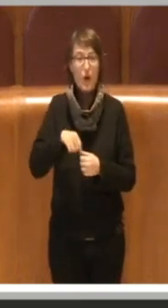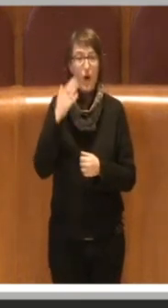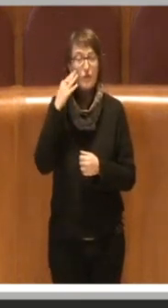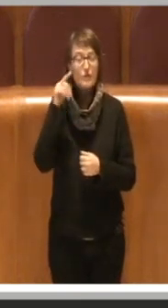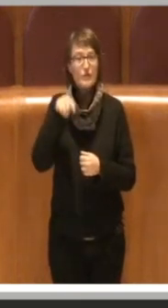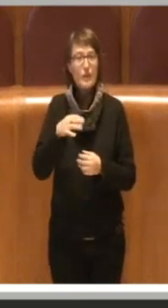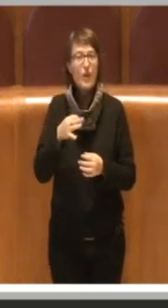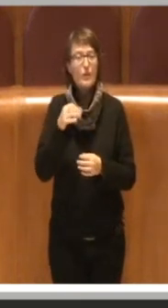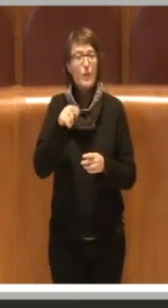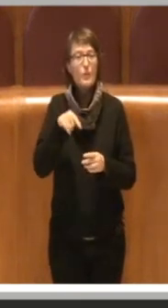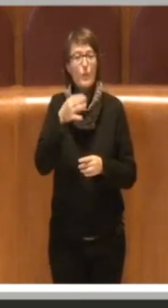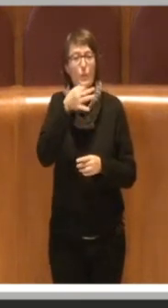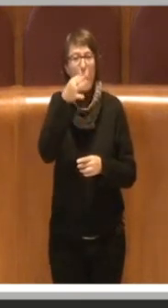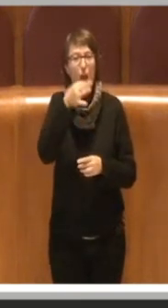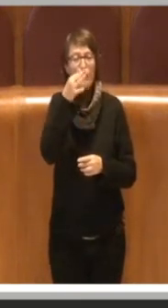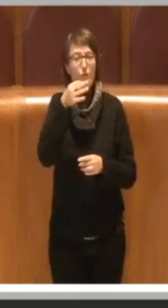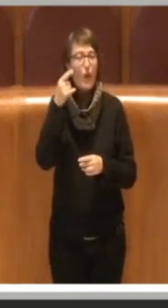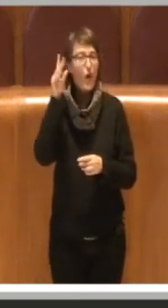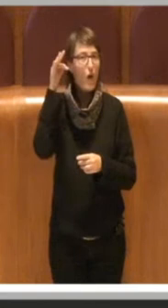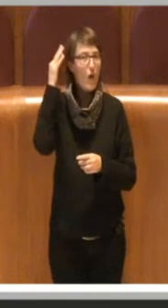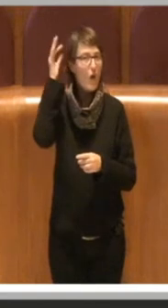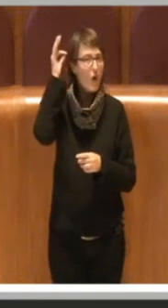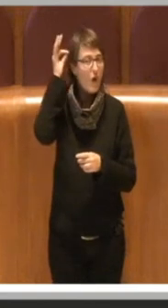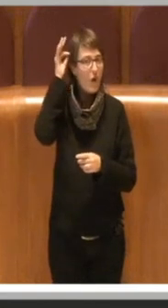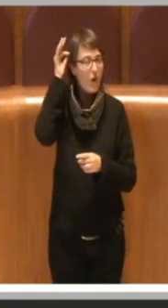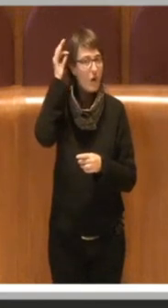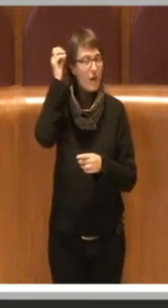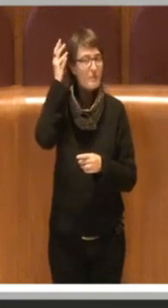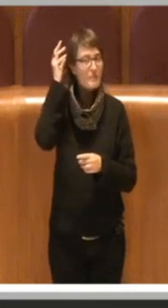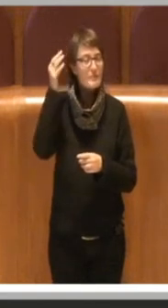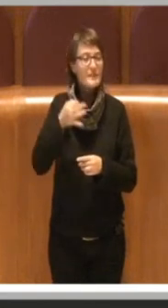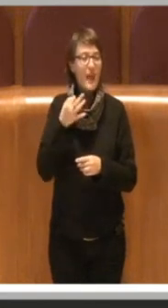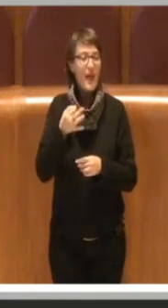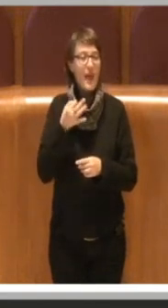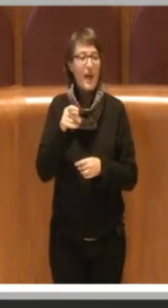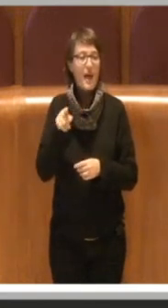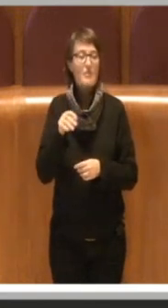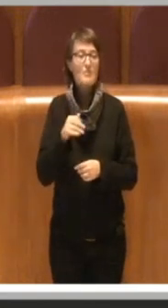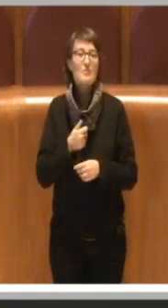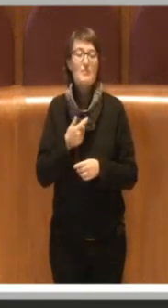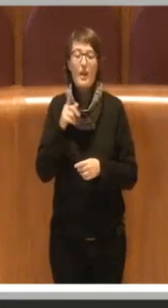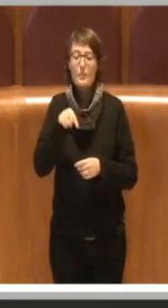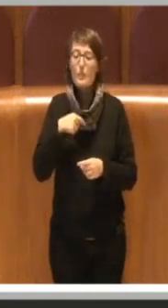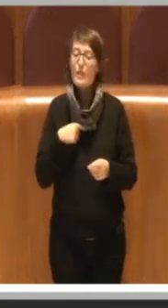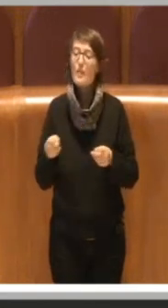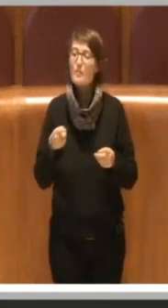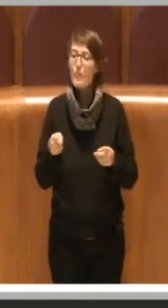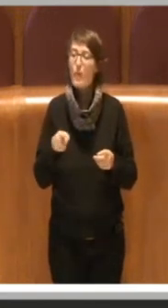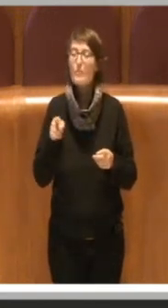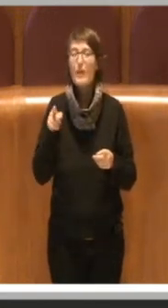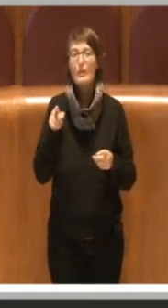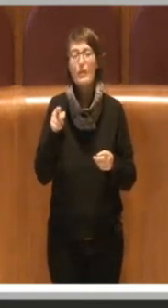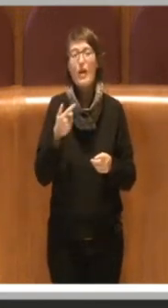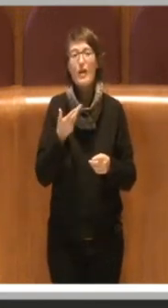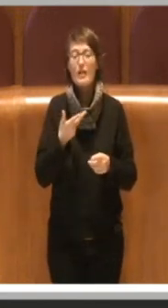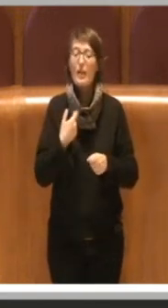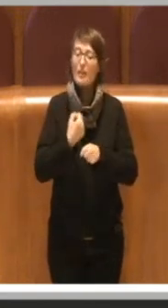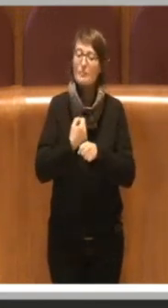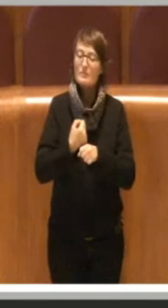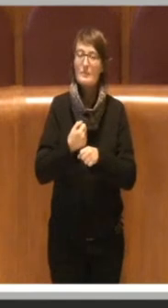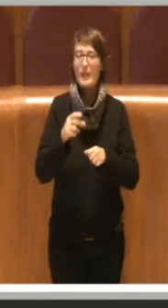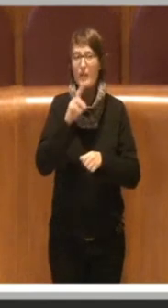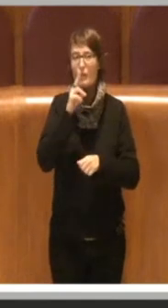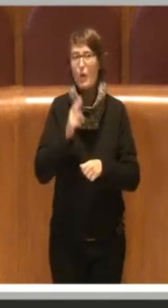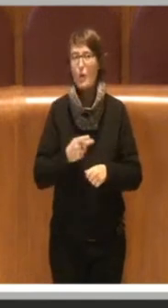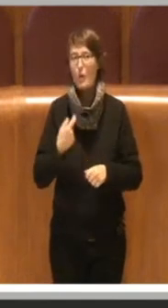capelli mentre svolgeva il gravoso compito di Presidente del Consiglio che costituisce forse l'insegnamento più toccante e insieme più